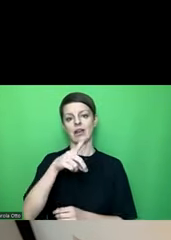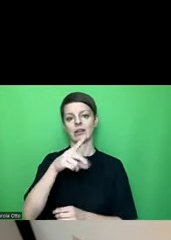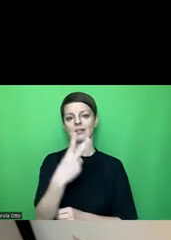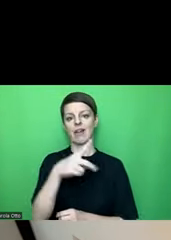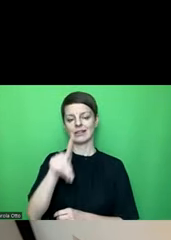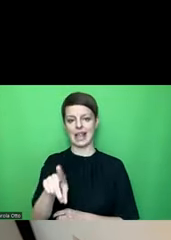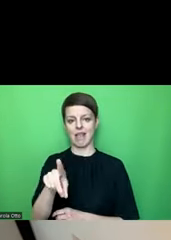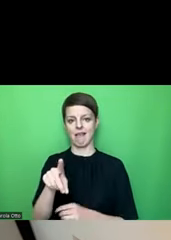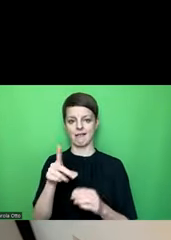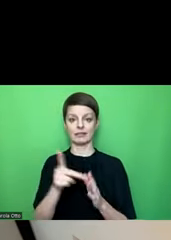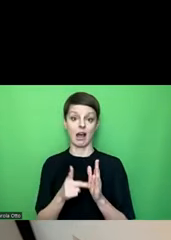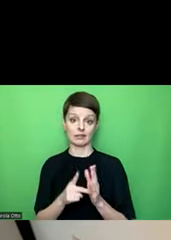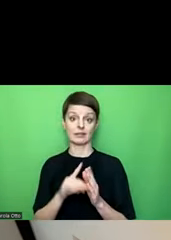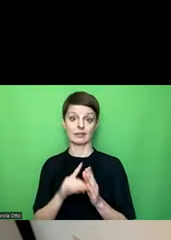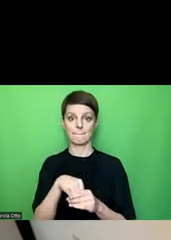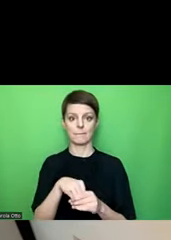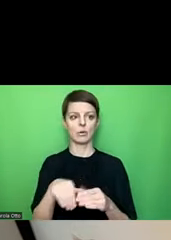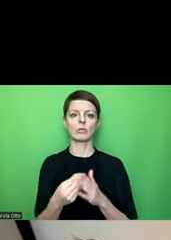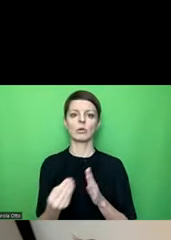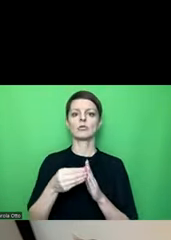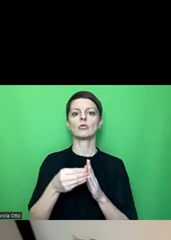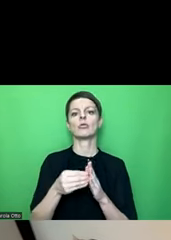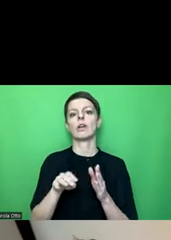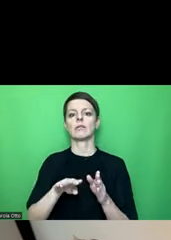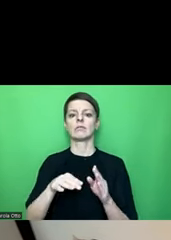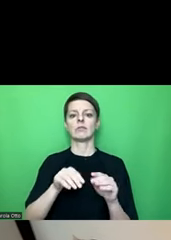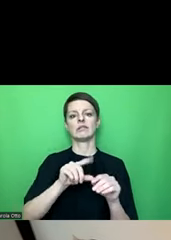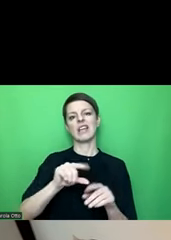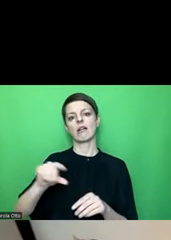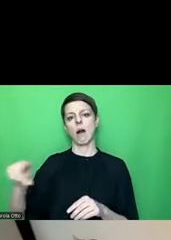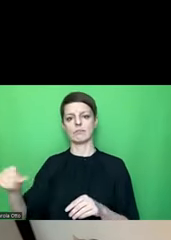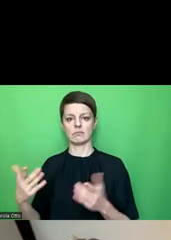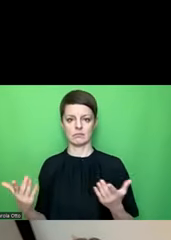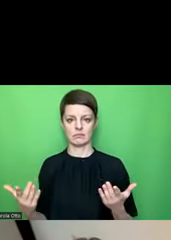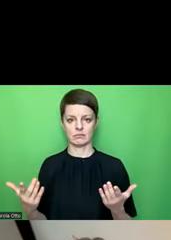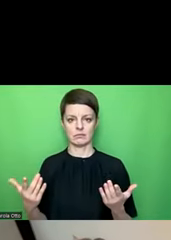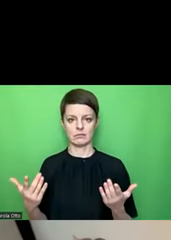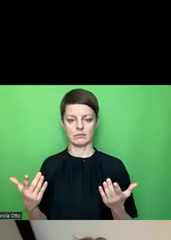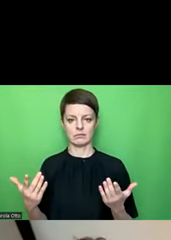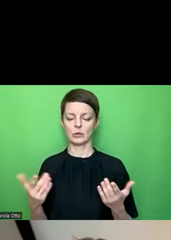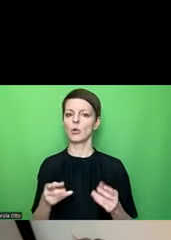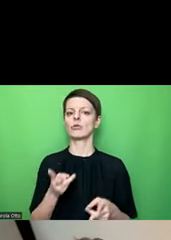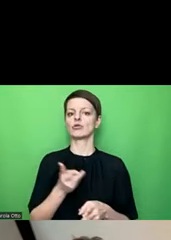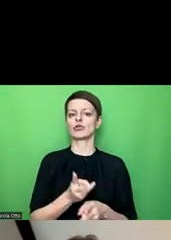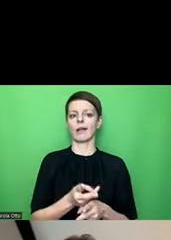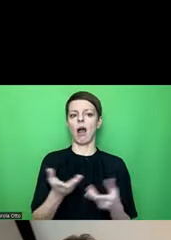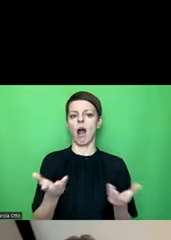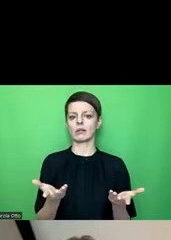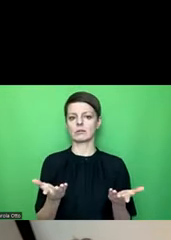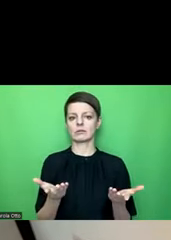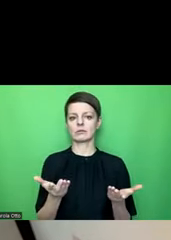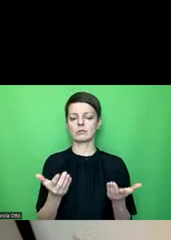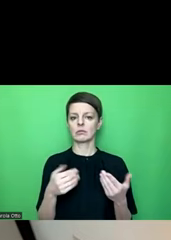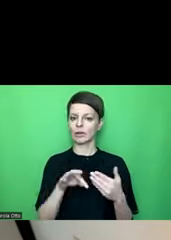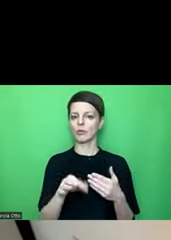enthält und eventuell Diagramme dazu. Das ist eigentlich der Standardfall und dafür ist es ausgelegt und dafür kann man es auch